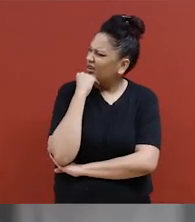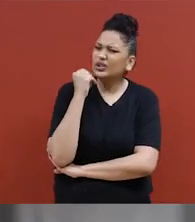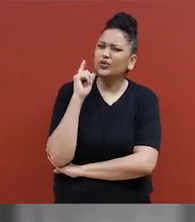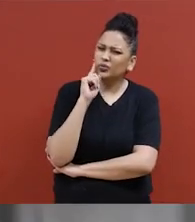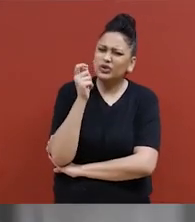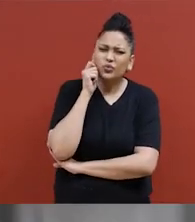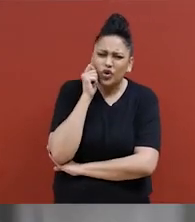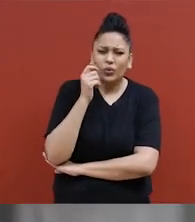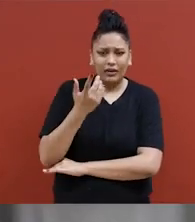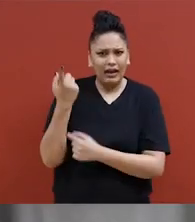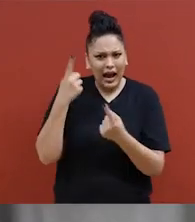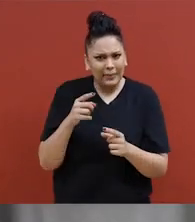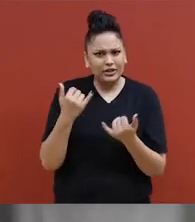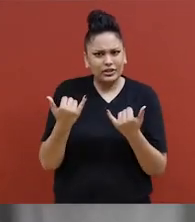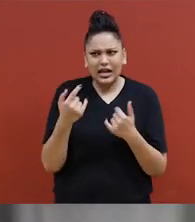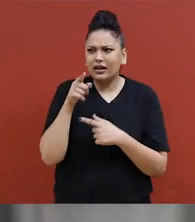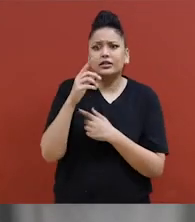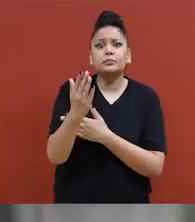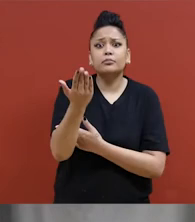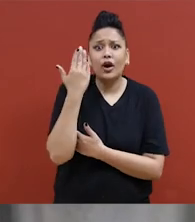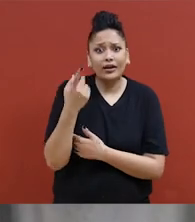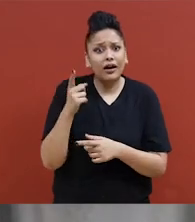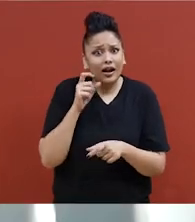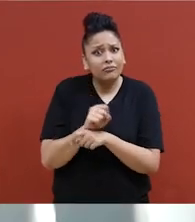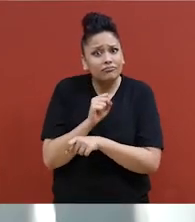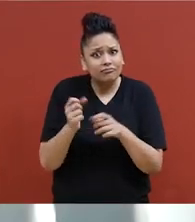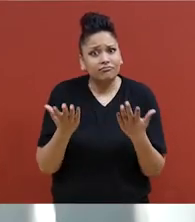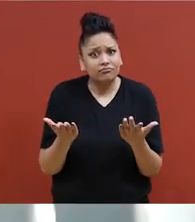C'est encore arrivé ce matin, en fait. Ah oui.